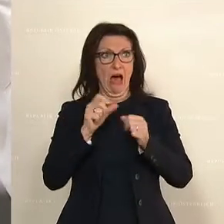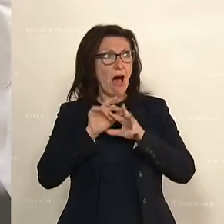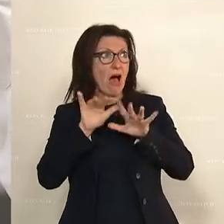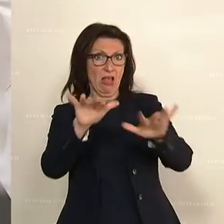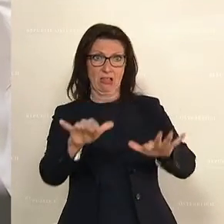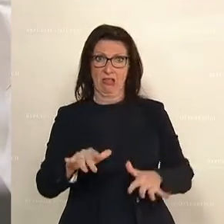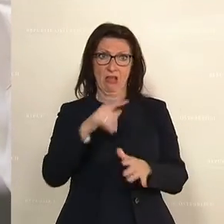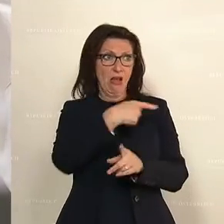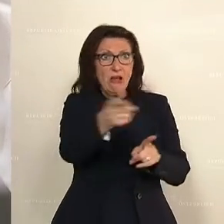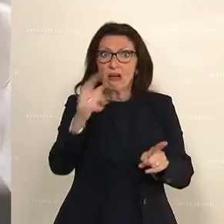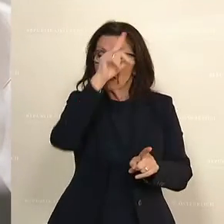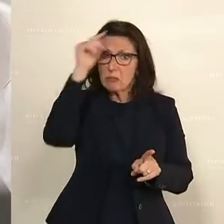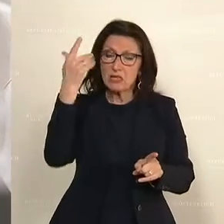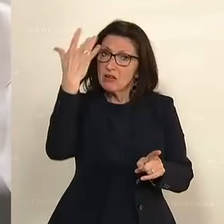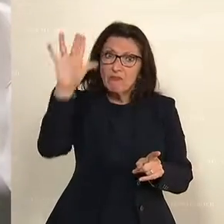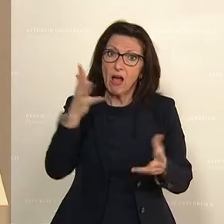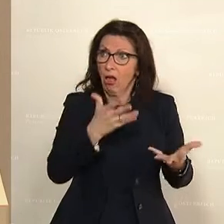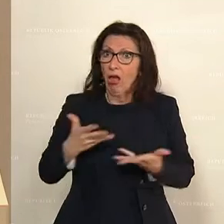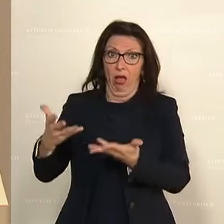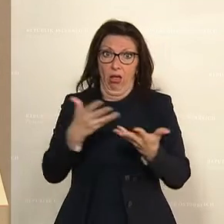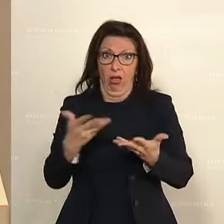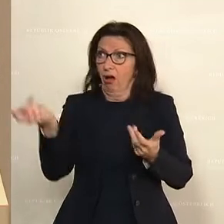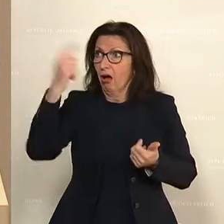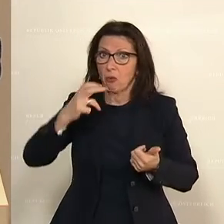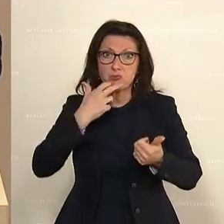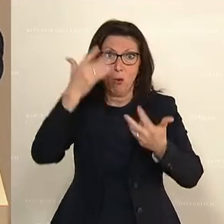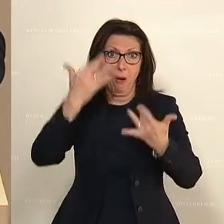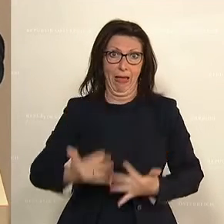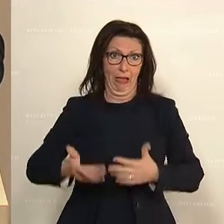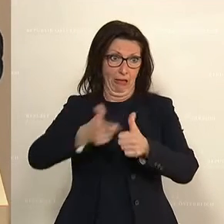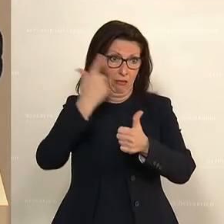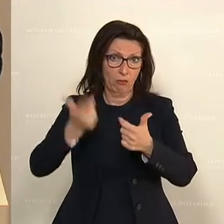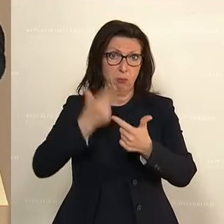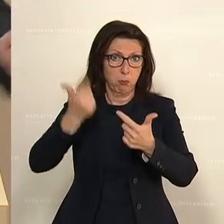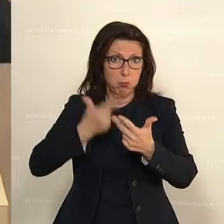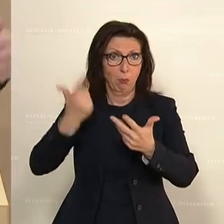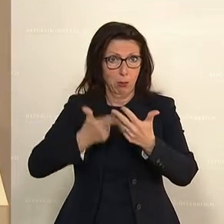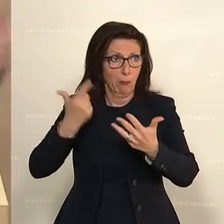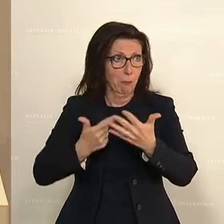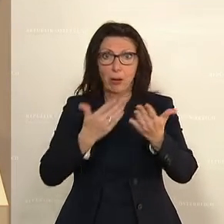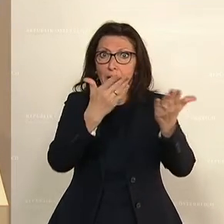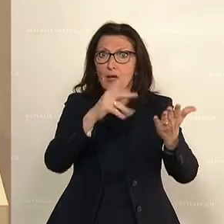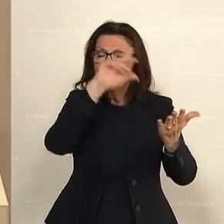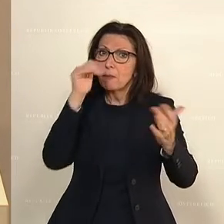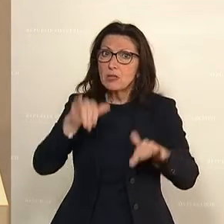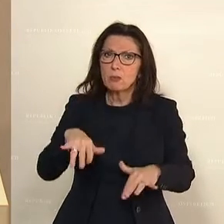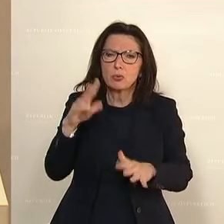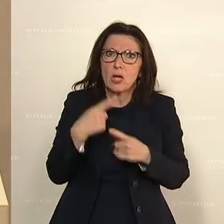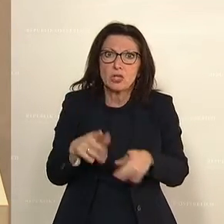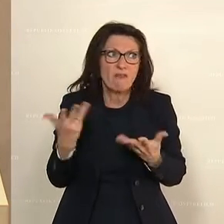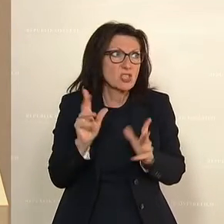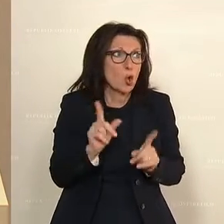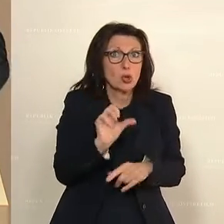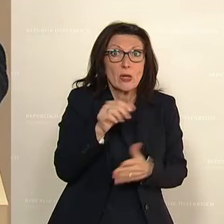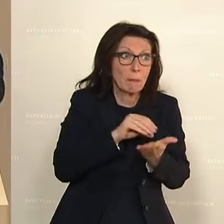nämlich nicht mehr, was tun. Jetzt kommen die Stromrechnungen und alles nach der Reihe und die müssen entscheiden, was wird zuerst bezahlt.